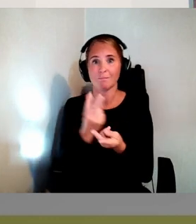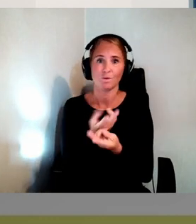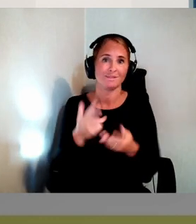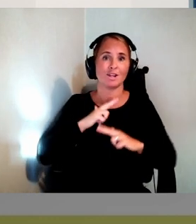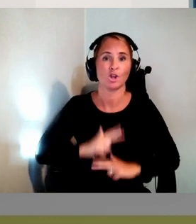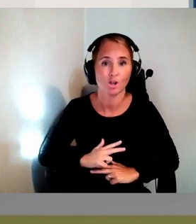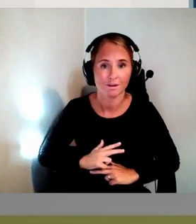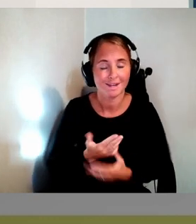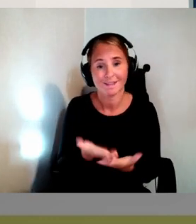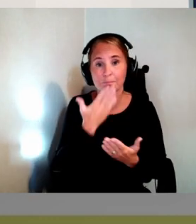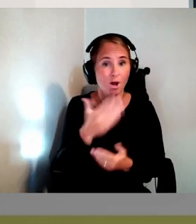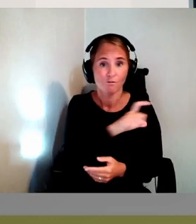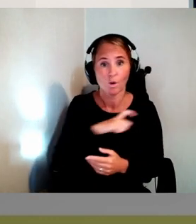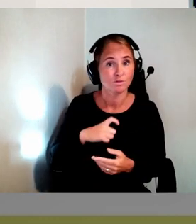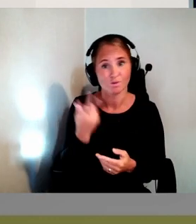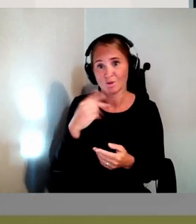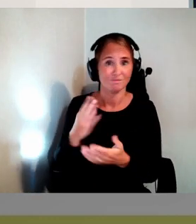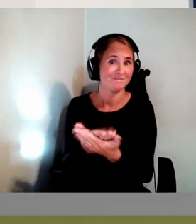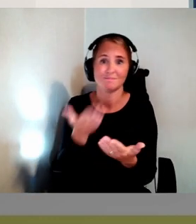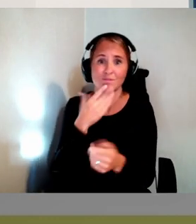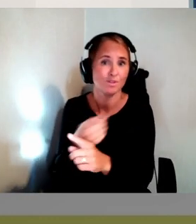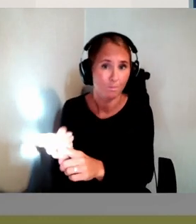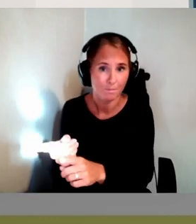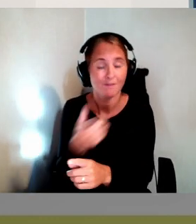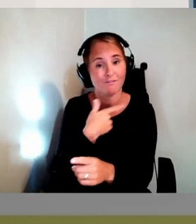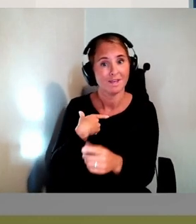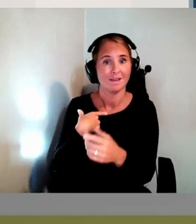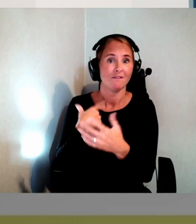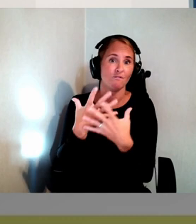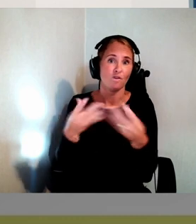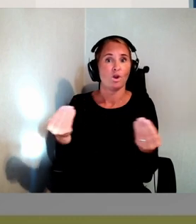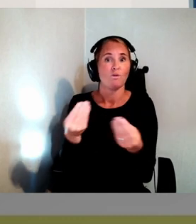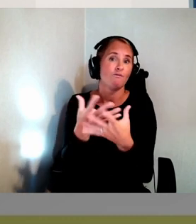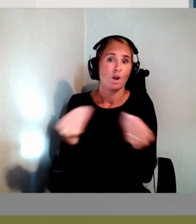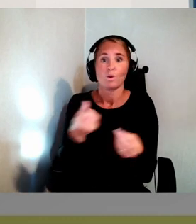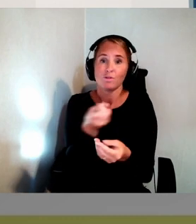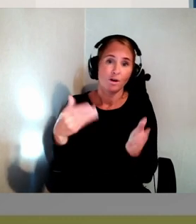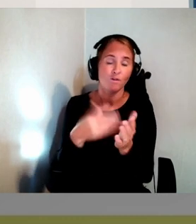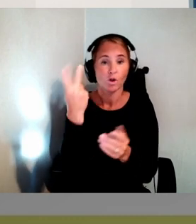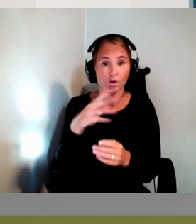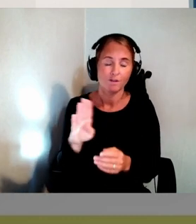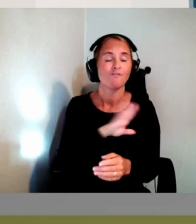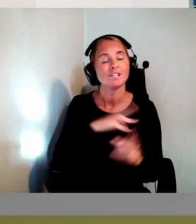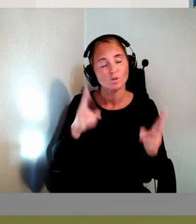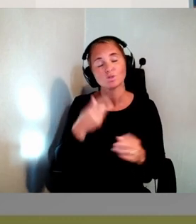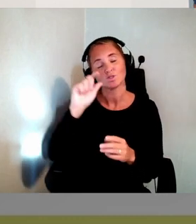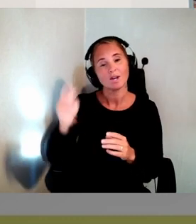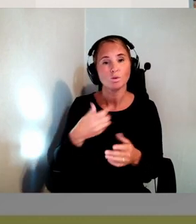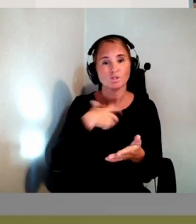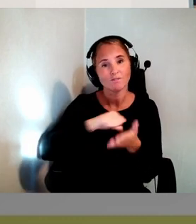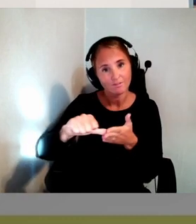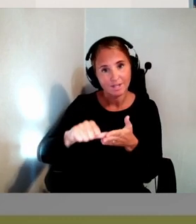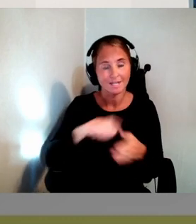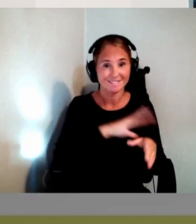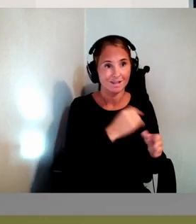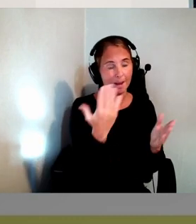Och så förlorar vi då några av kunderna. Men sen finns det också sanktionsavgifter. I Sverige ska de ligga mellan 10 000 och 10